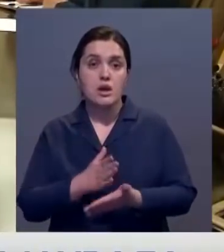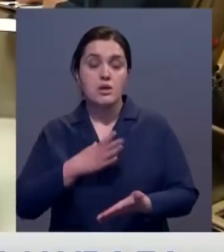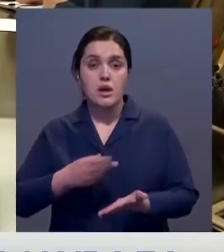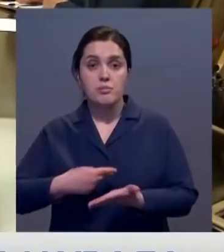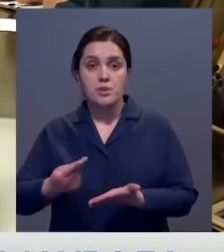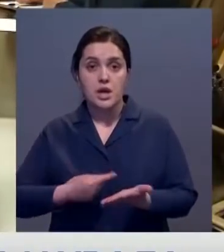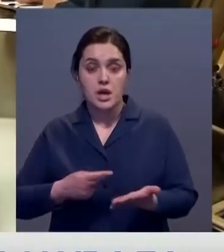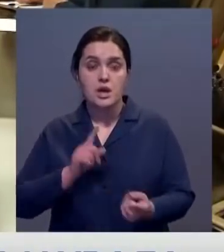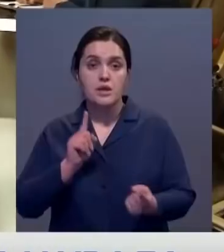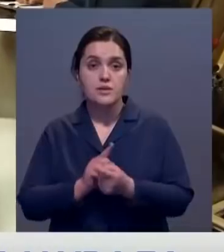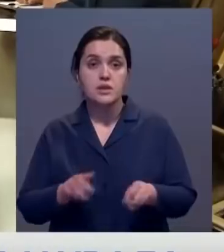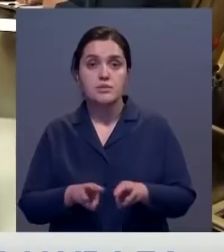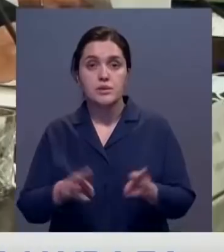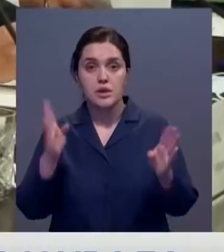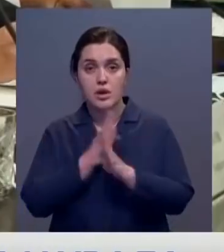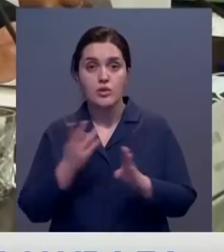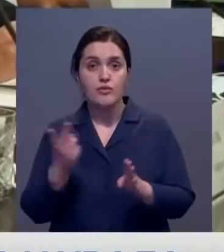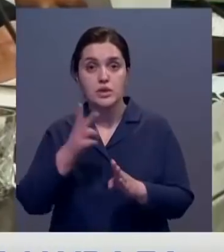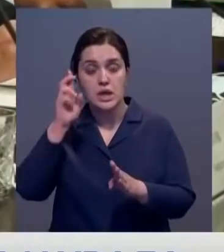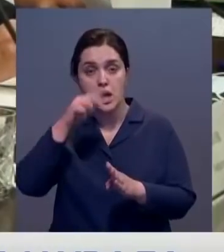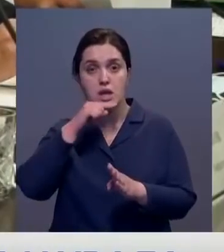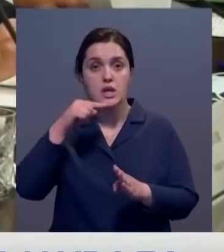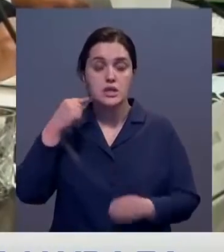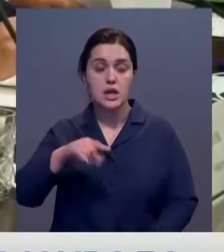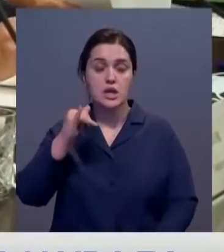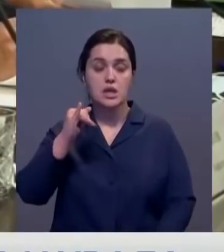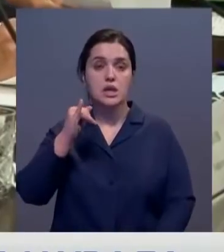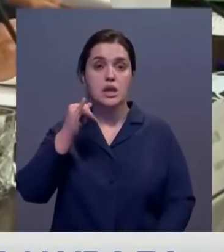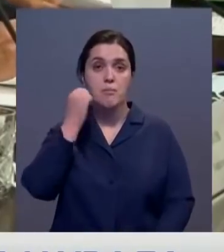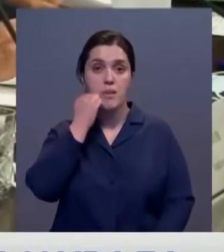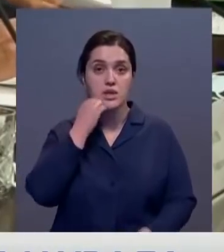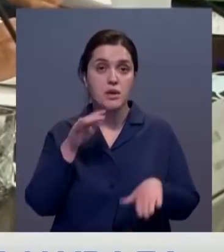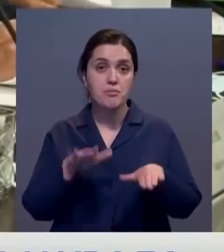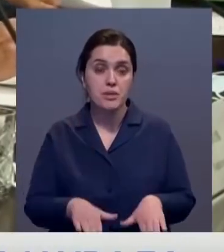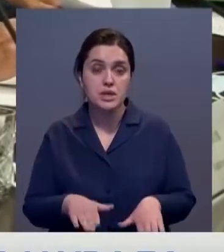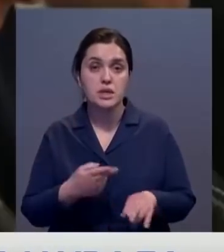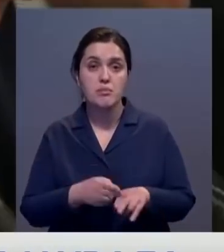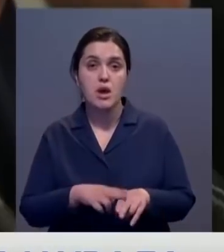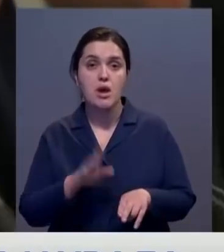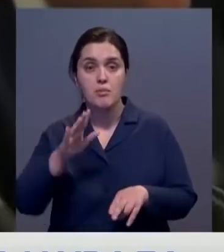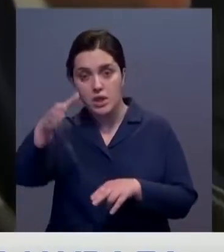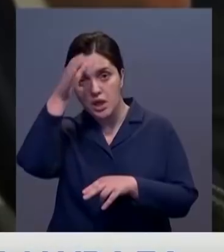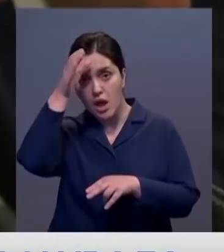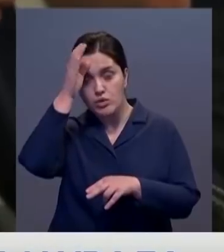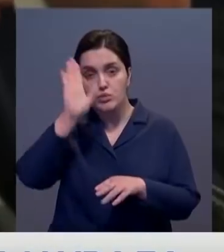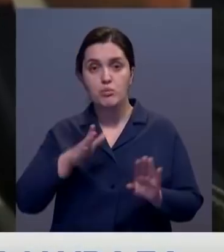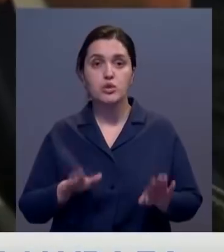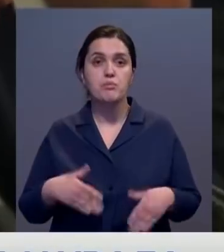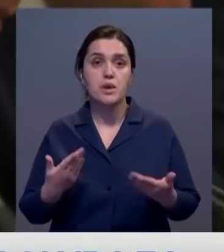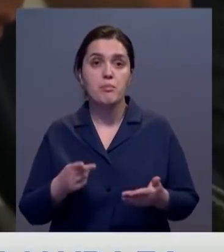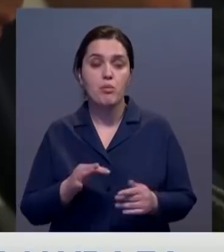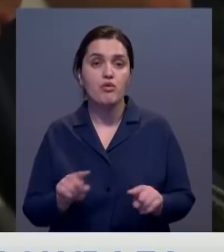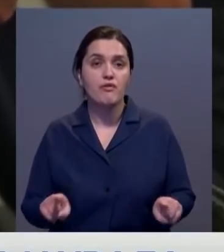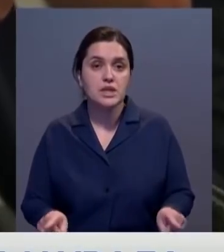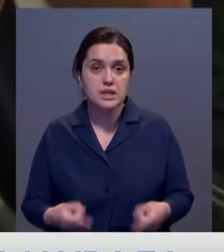приняты на встрече министров экологии двух стран в Москве. Программа включает в себя разработку научно обоснованных предложений по